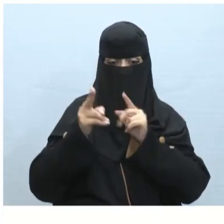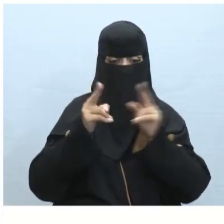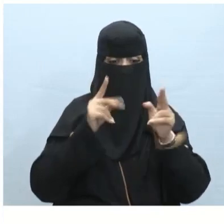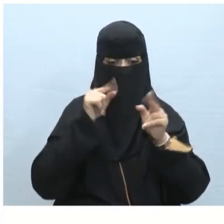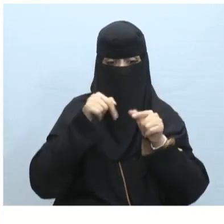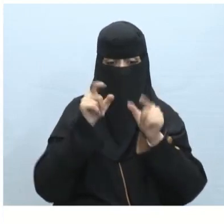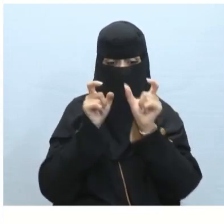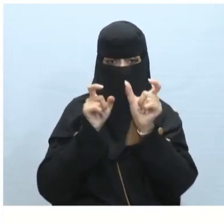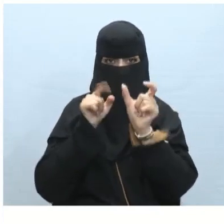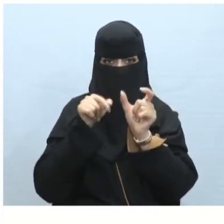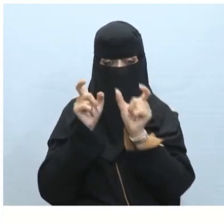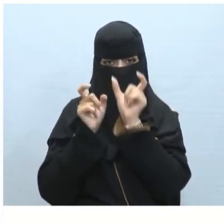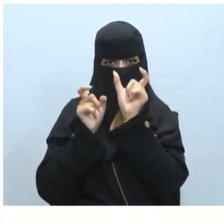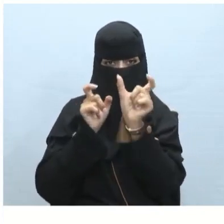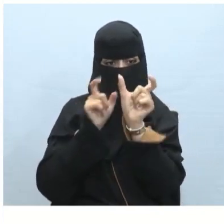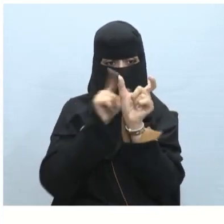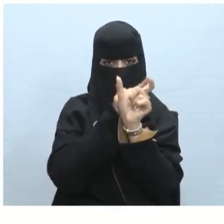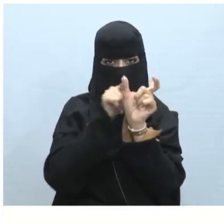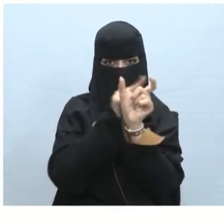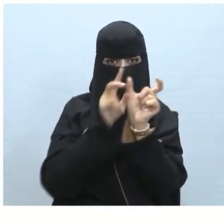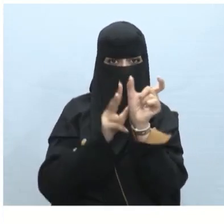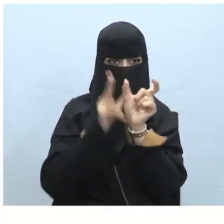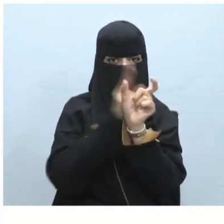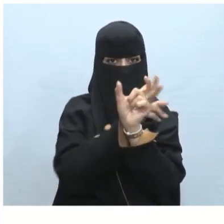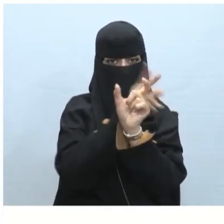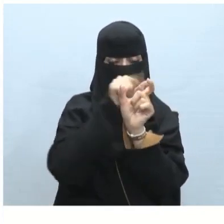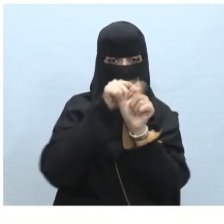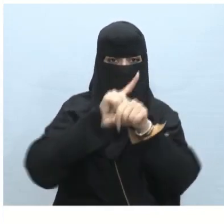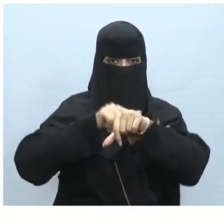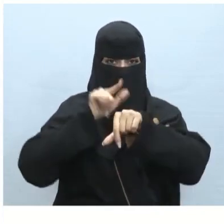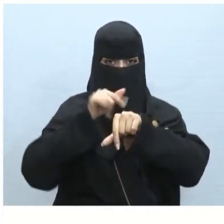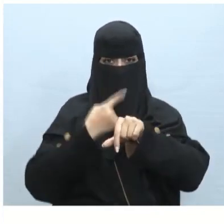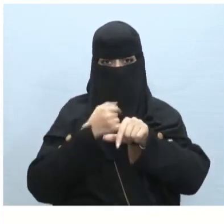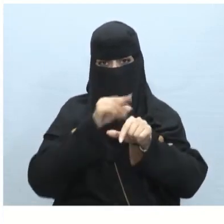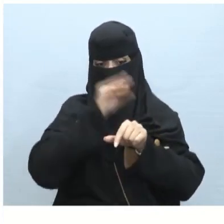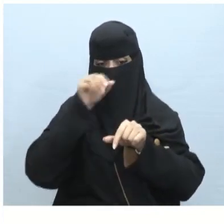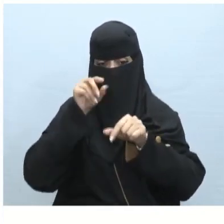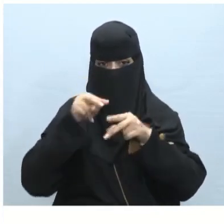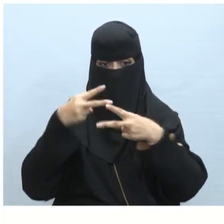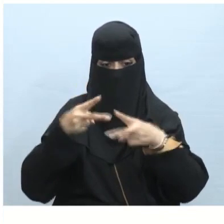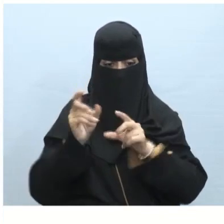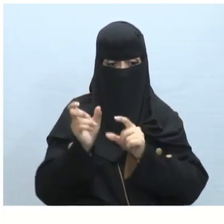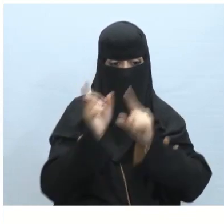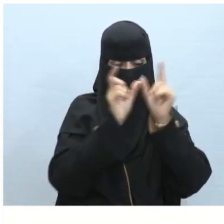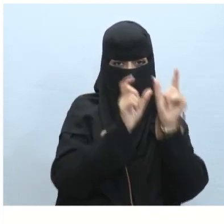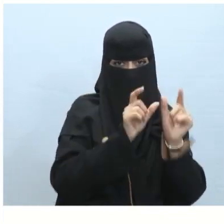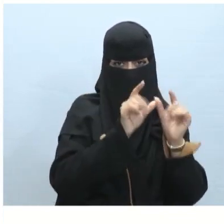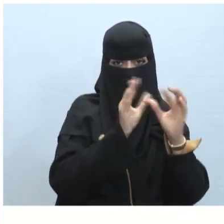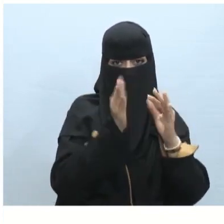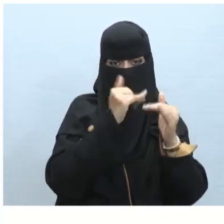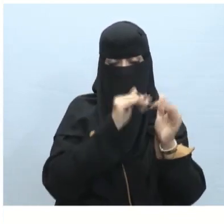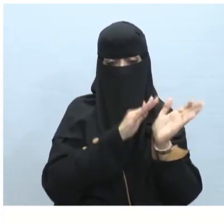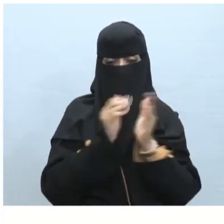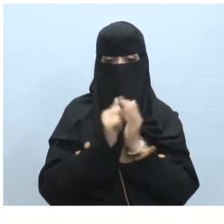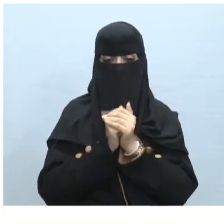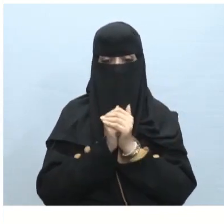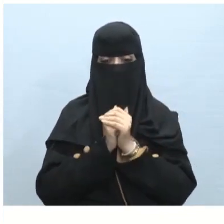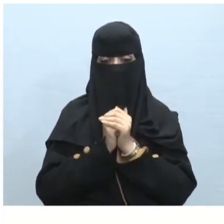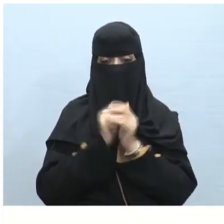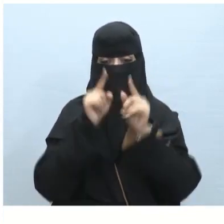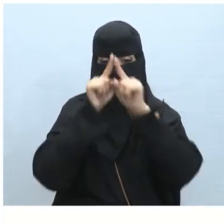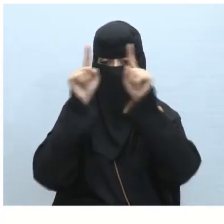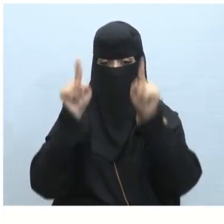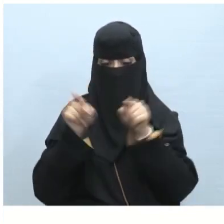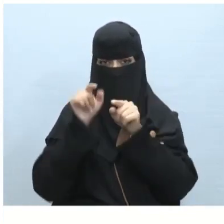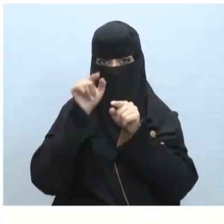نستطيع نحدد أو تحديد والوقت الذي نريد الصوت الذي نريد بوقت اقتطاعه